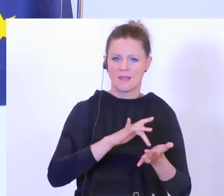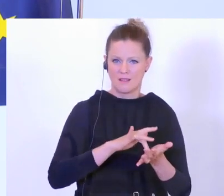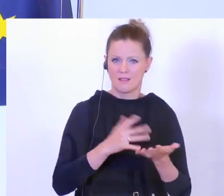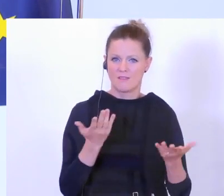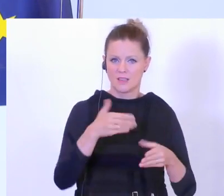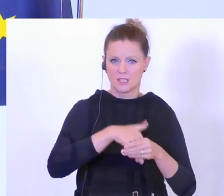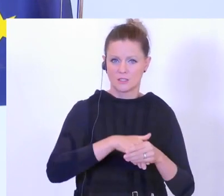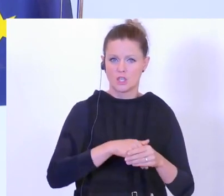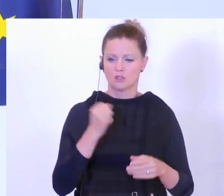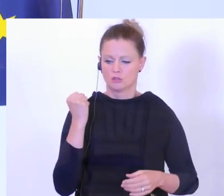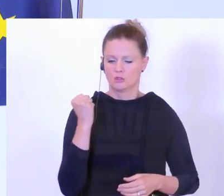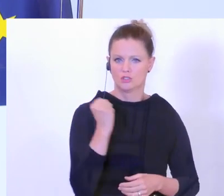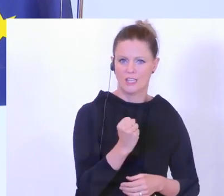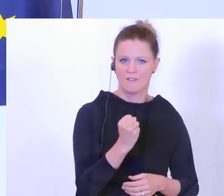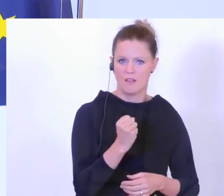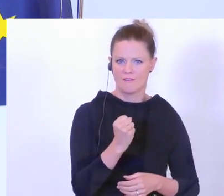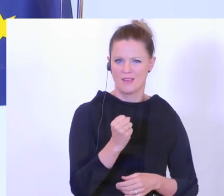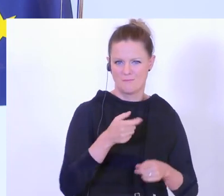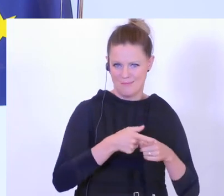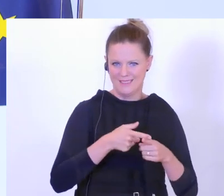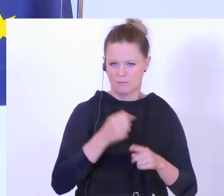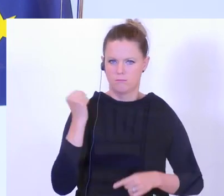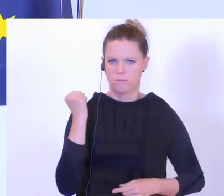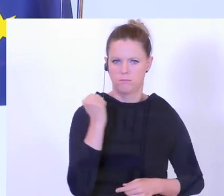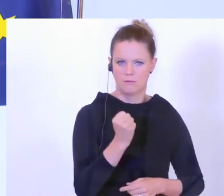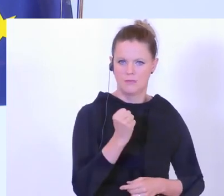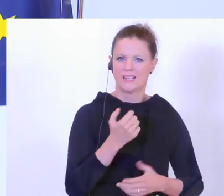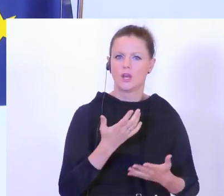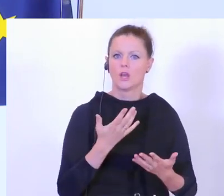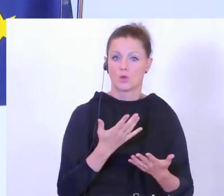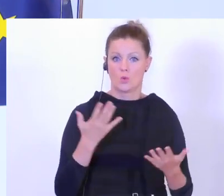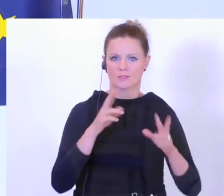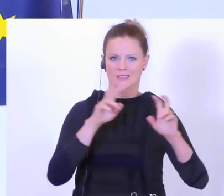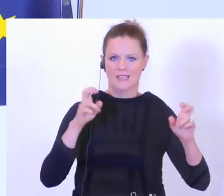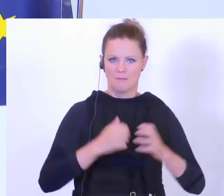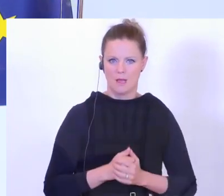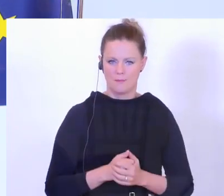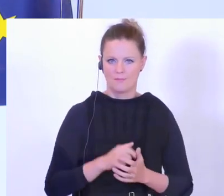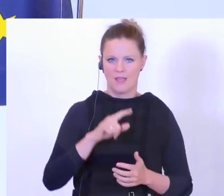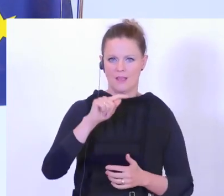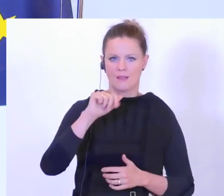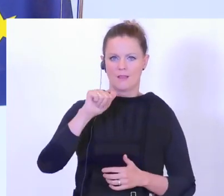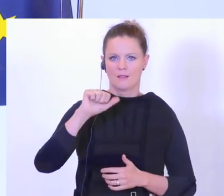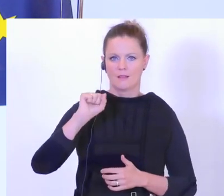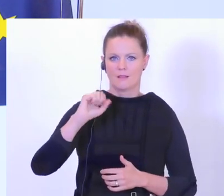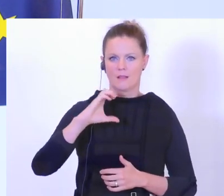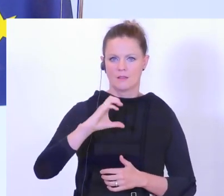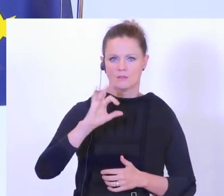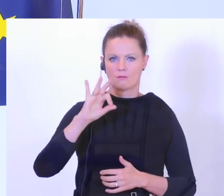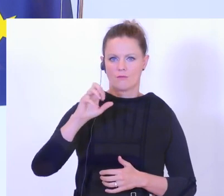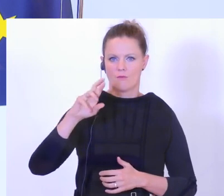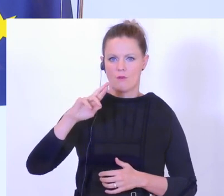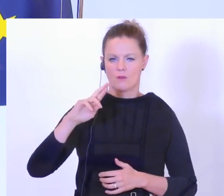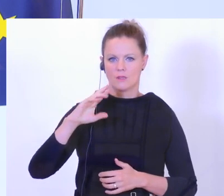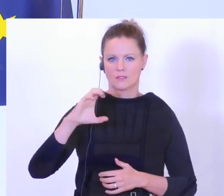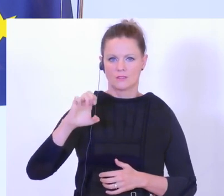vor die Stichwaffe, also das Messer ein großer Punkt. Hier hat sich die Taskforce und die Screening-Gruppe